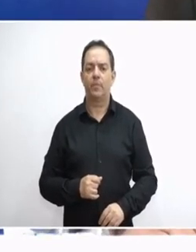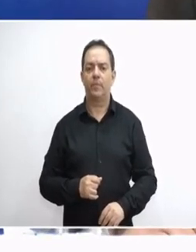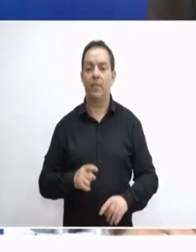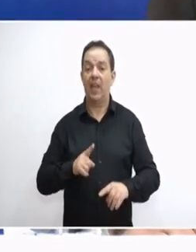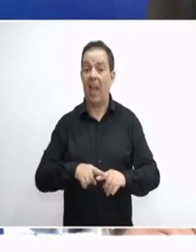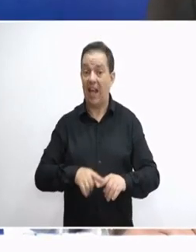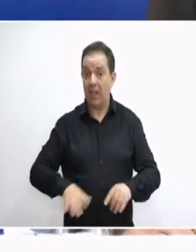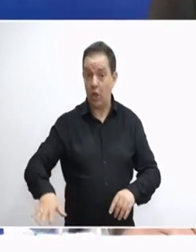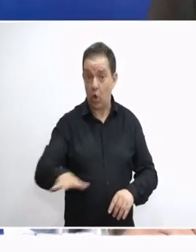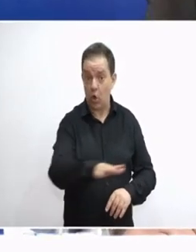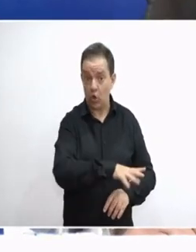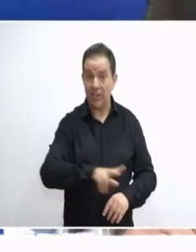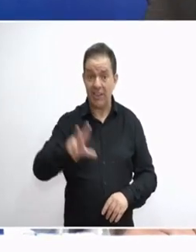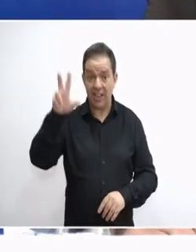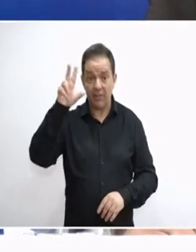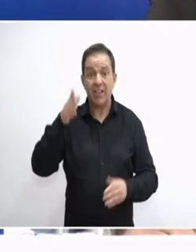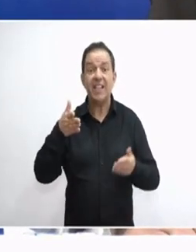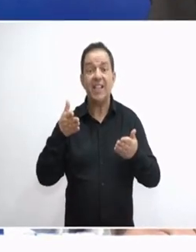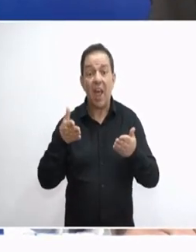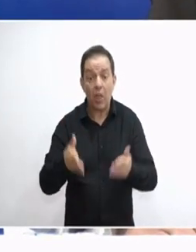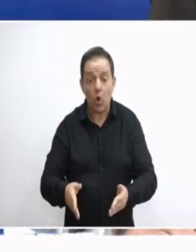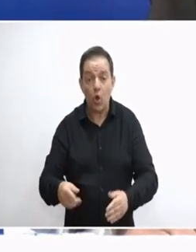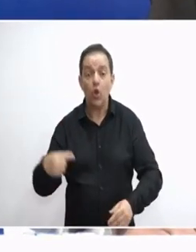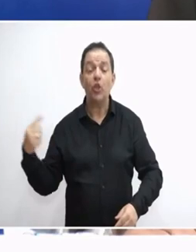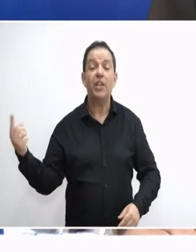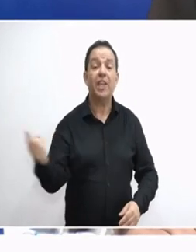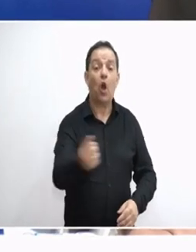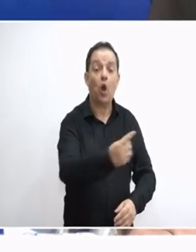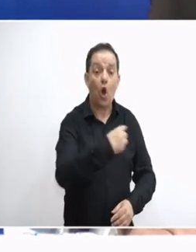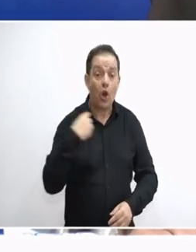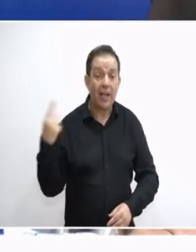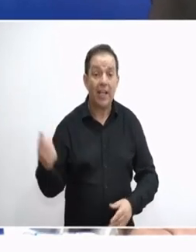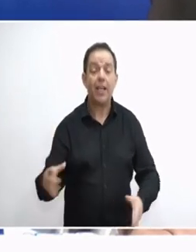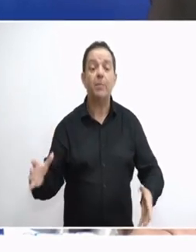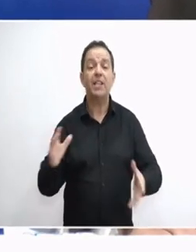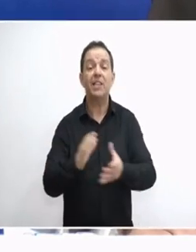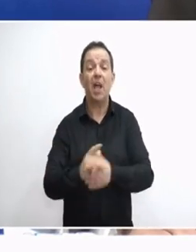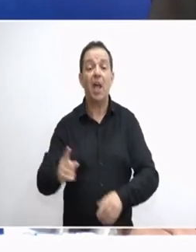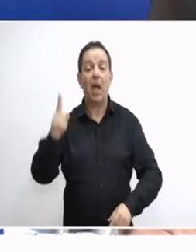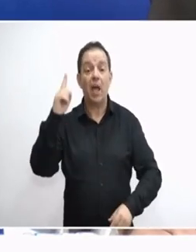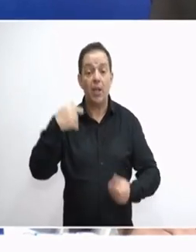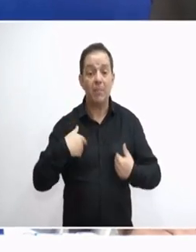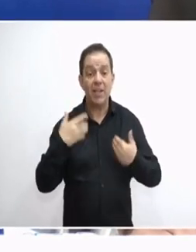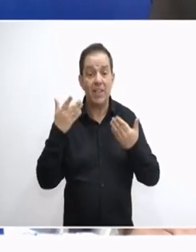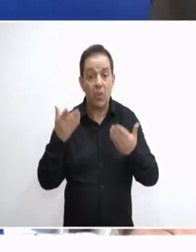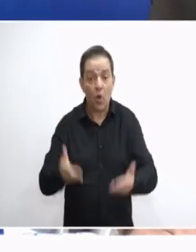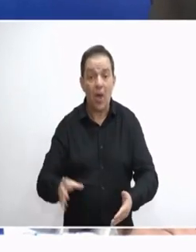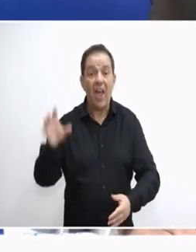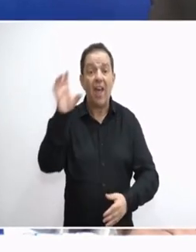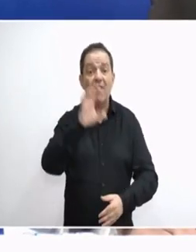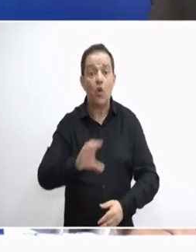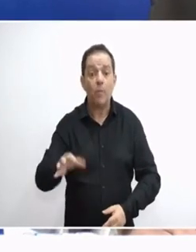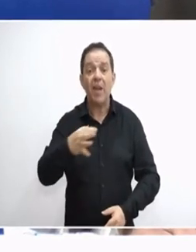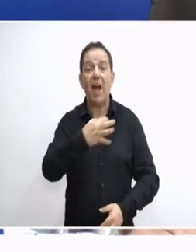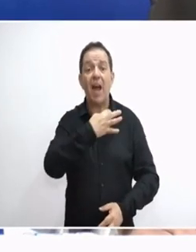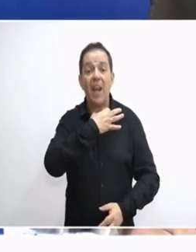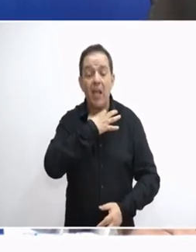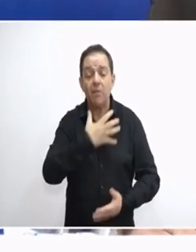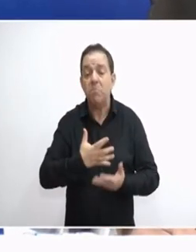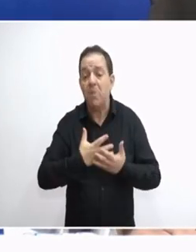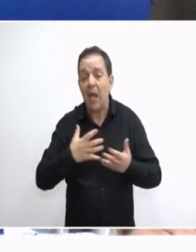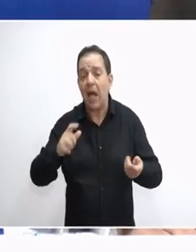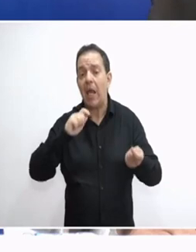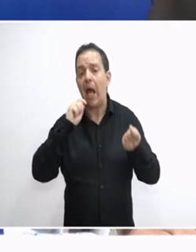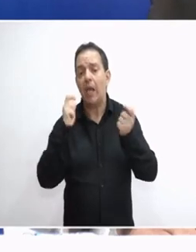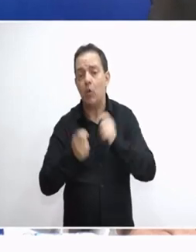Ελλήνως συνέλευσης είναι εδώ για όλους. Όλοι είμαστε ένα. Εμείς είμαστε εδώ. Η Ευρώπη έχει ανάγκη μια μεγάλη αλλαγή.